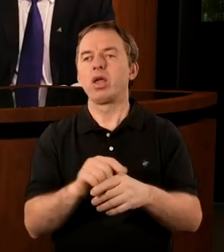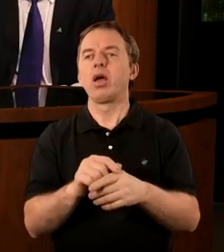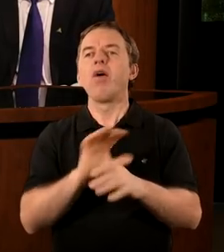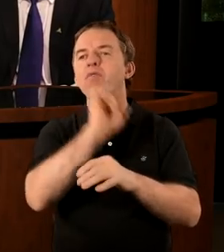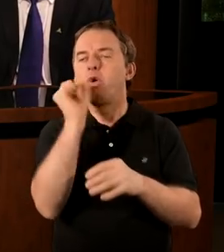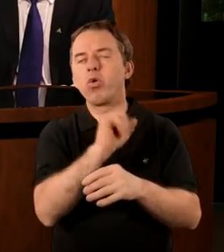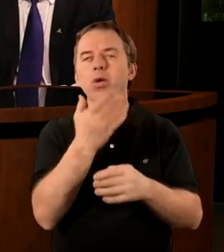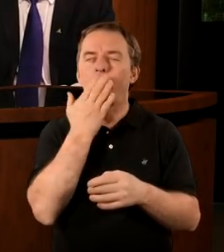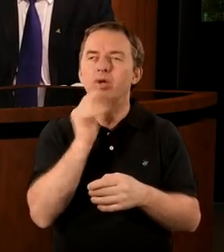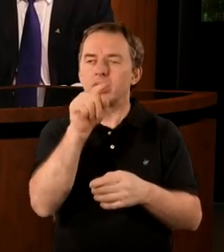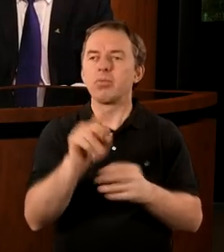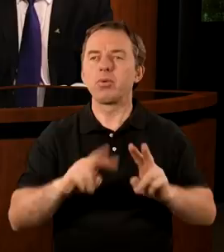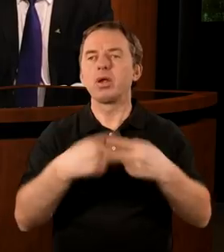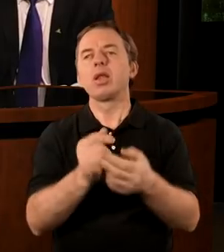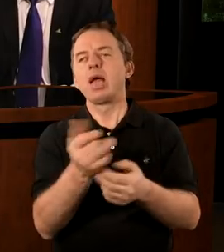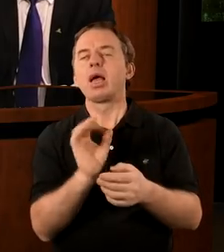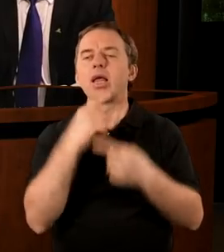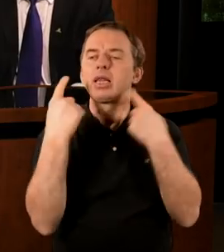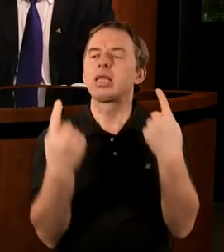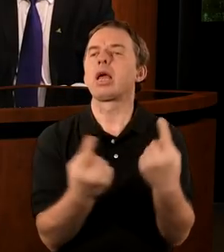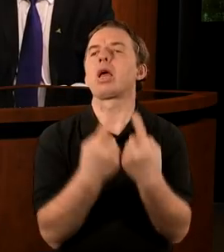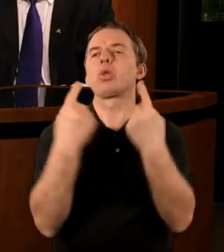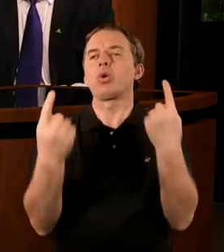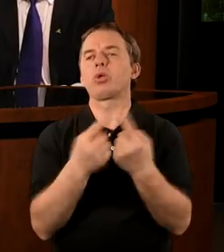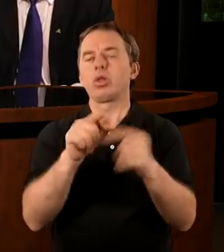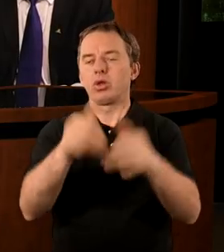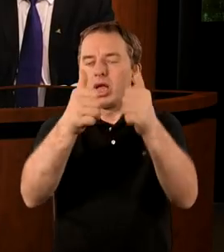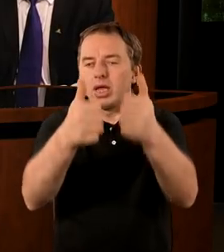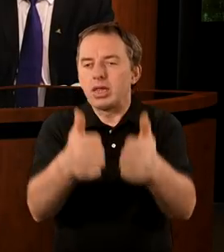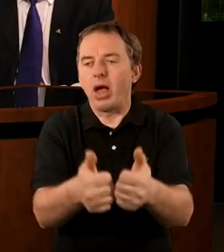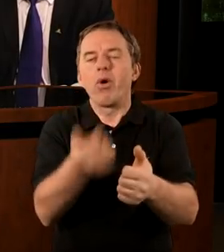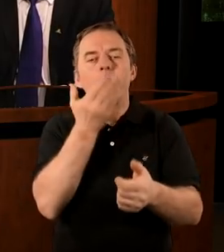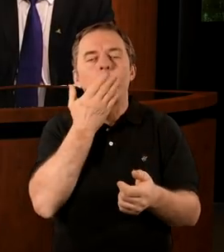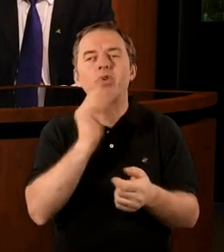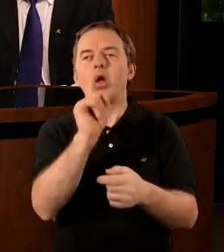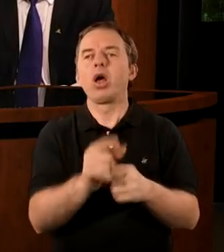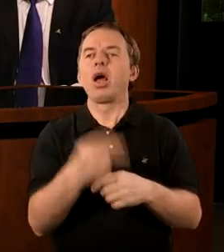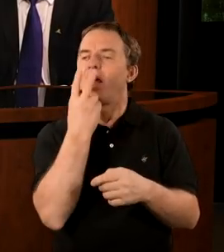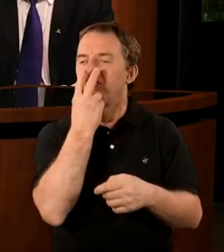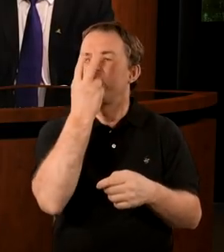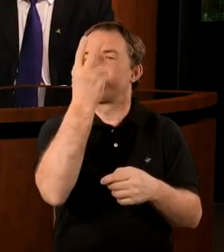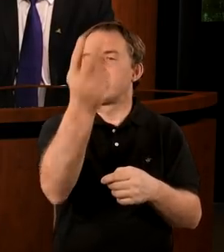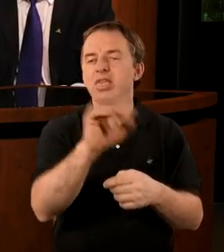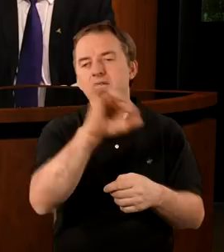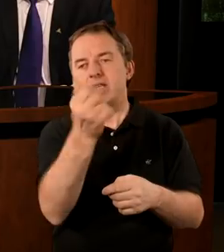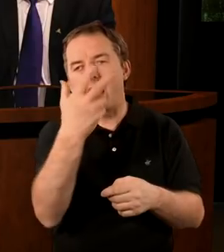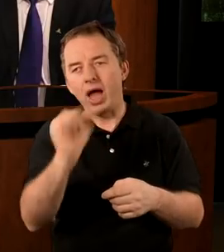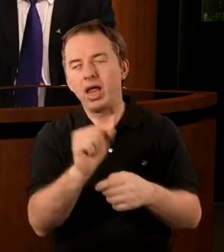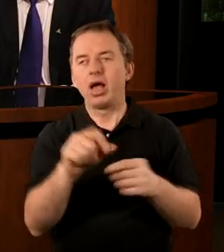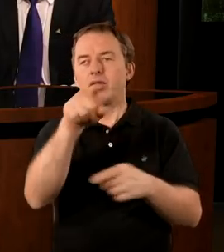A w ogóle, kiedy mówimy o tym przesłaniu, w jakich okolicznościach się to stało, że mówimy o wizji Jana